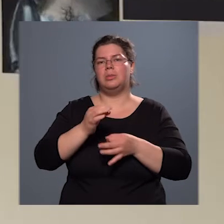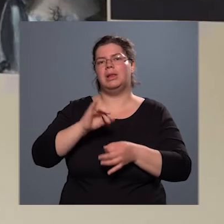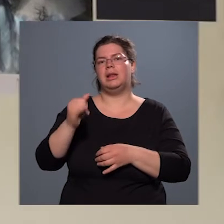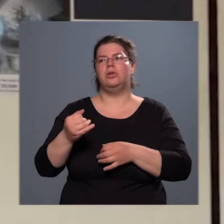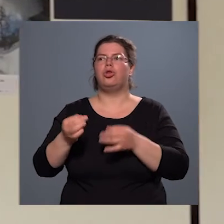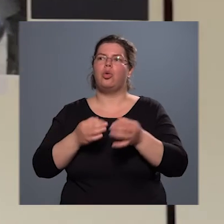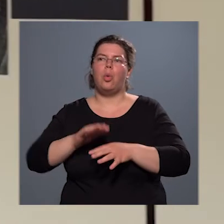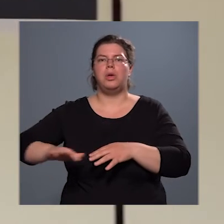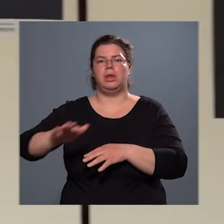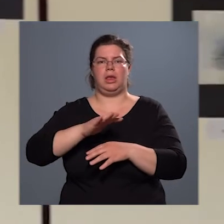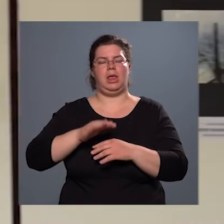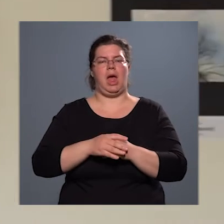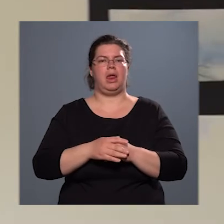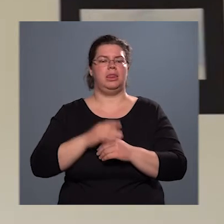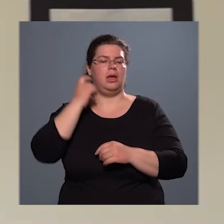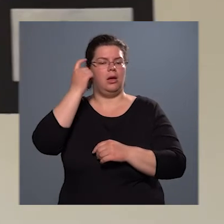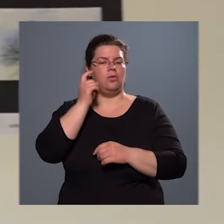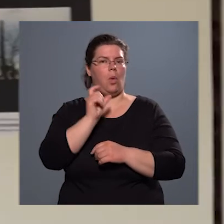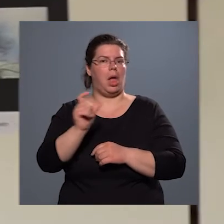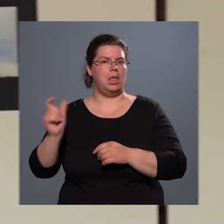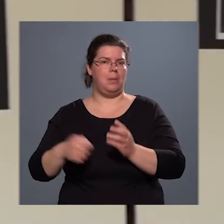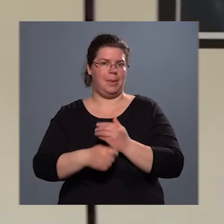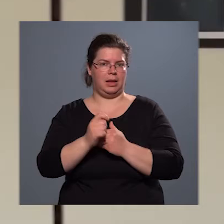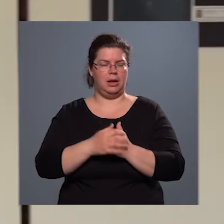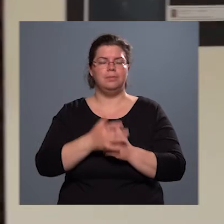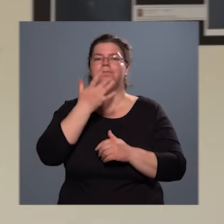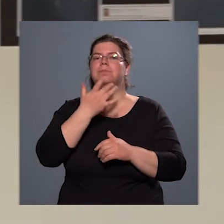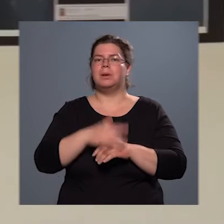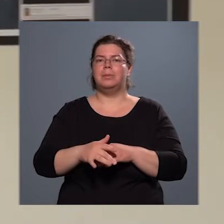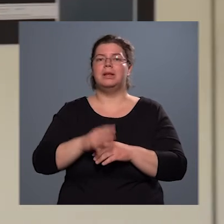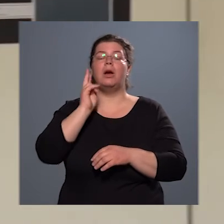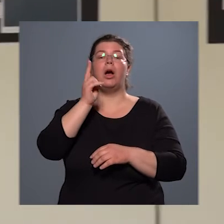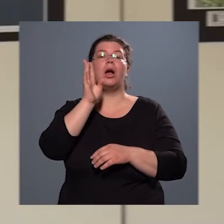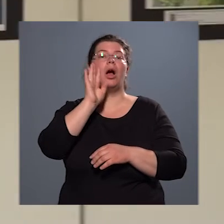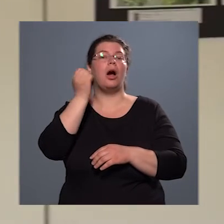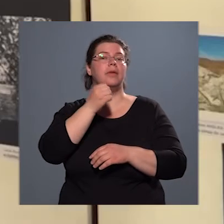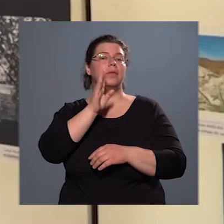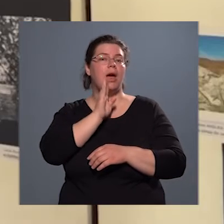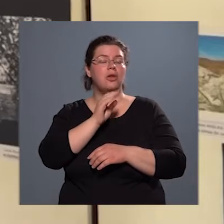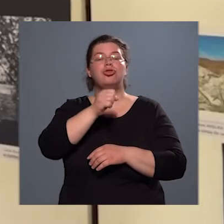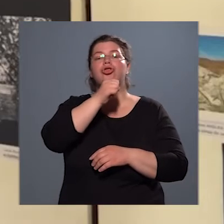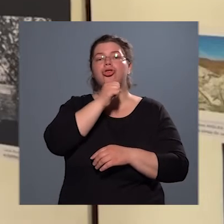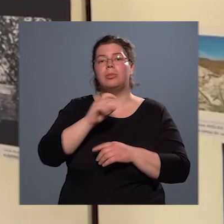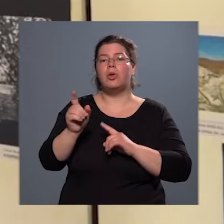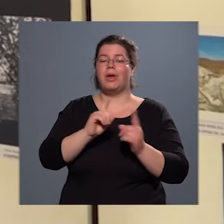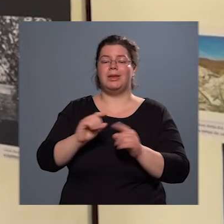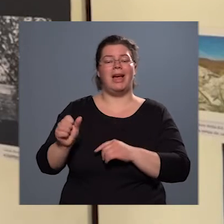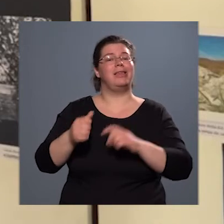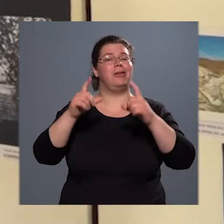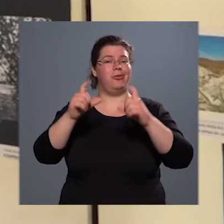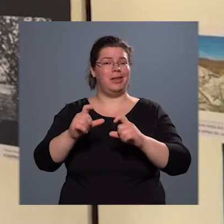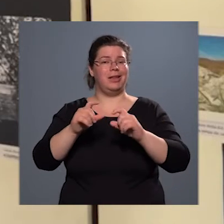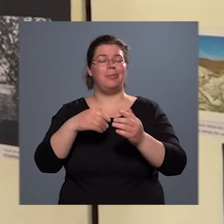fogalom megtalálható. Például a Kadás Simon Attilának az egyik fényképe lett az egyik